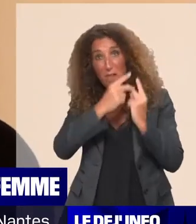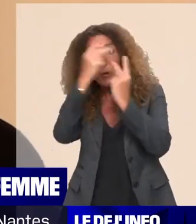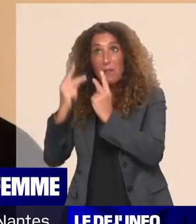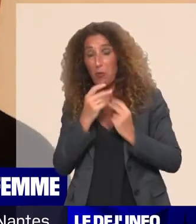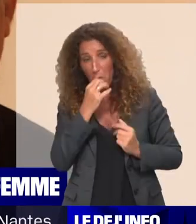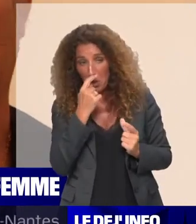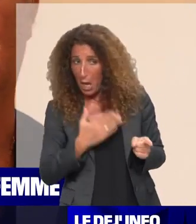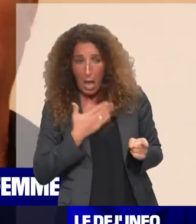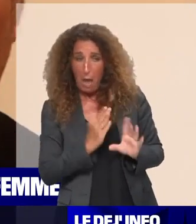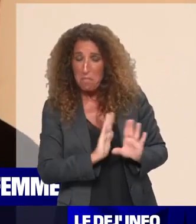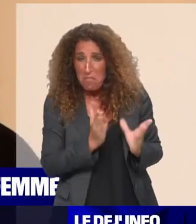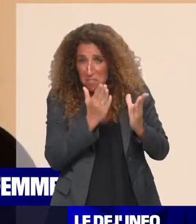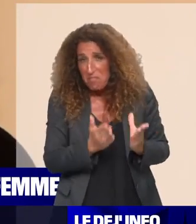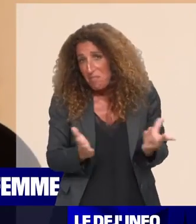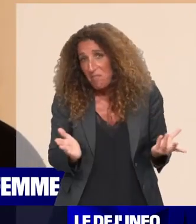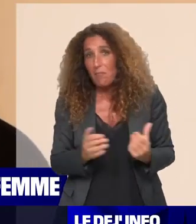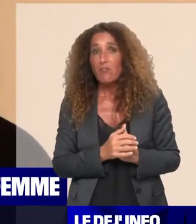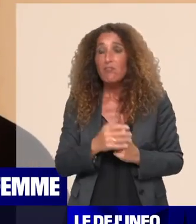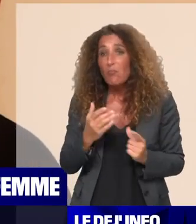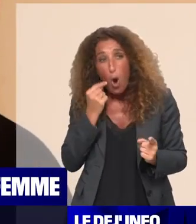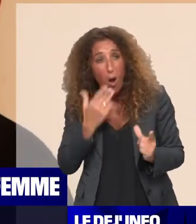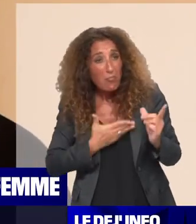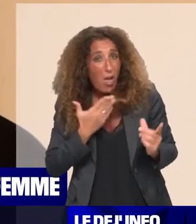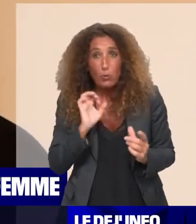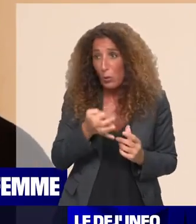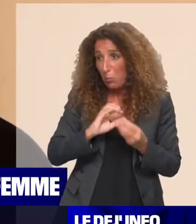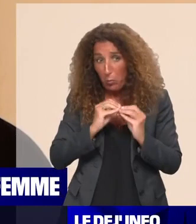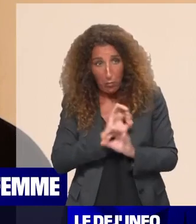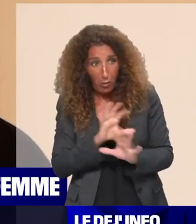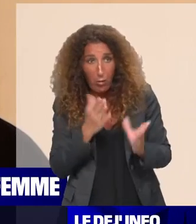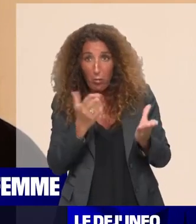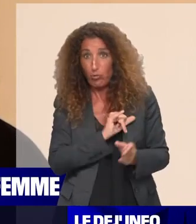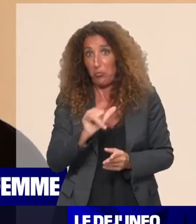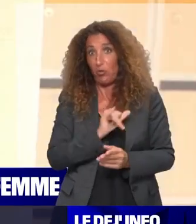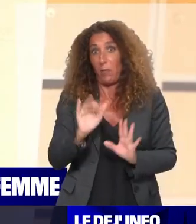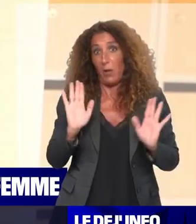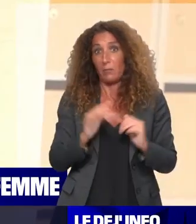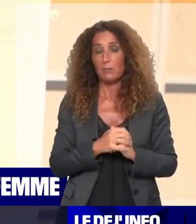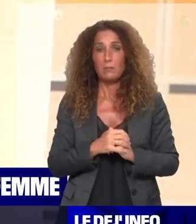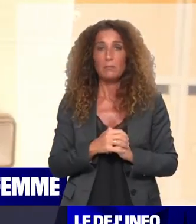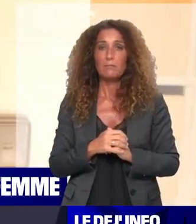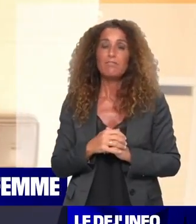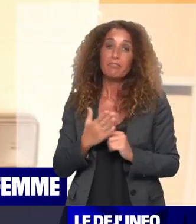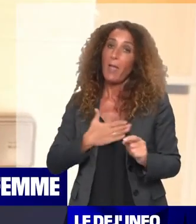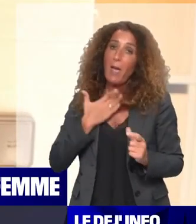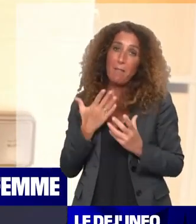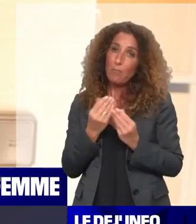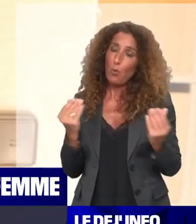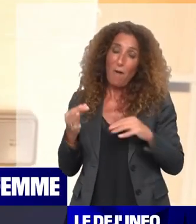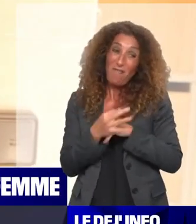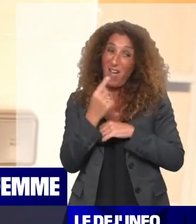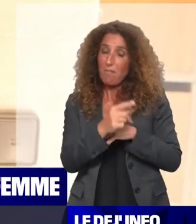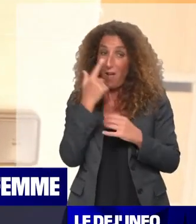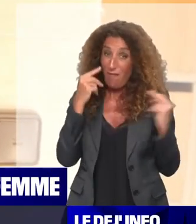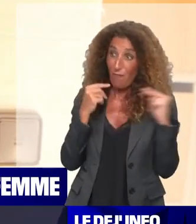'est pas quelqu'un de... On n'a jamais entendu dire quoi que ce soit sur lui. Jamais du tout. Jamais, jamais. Parce qu'il aimait beaucoup sa femme. Et de la voir